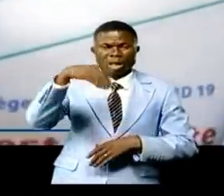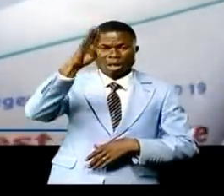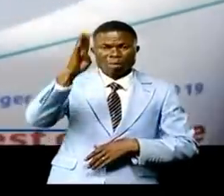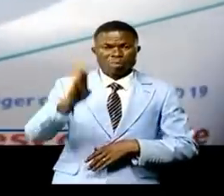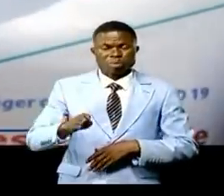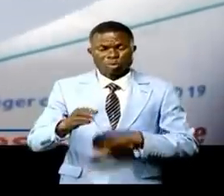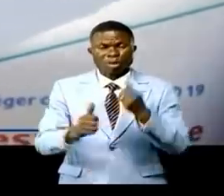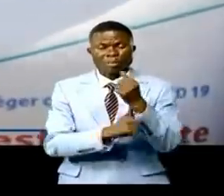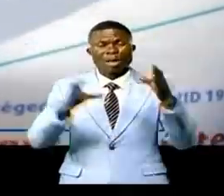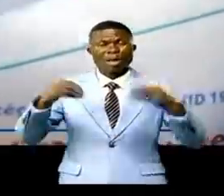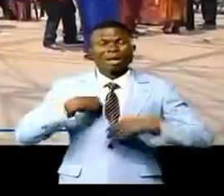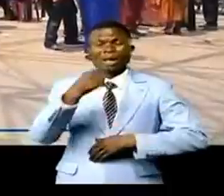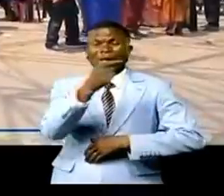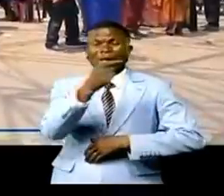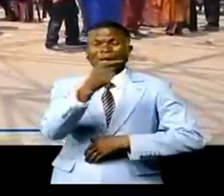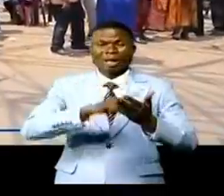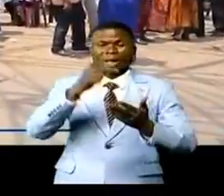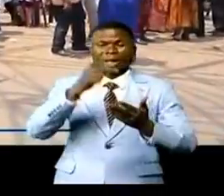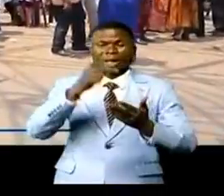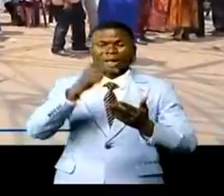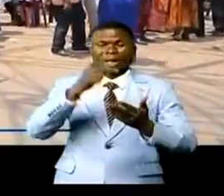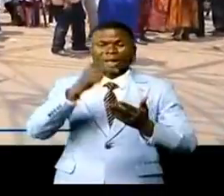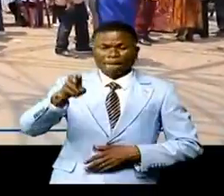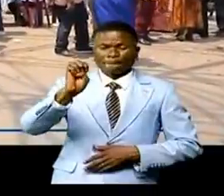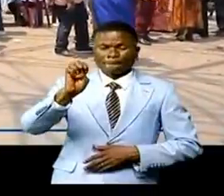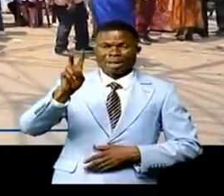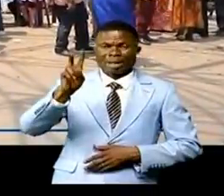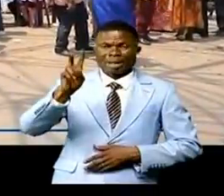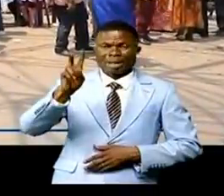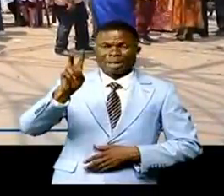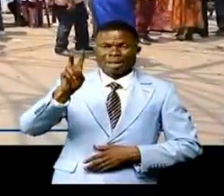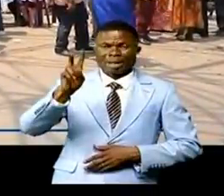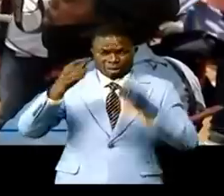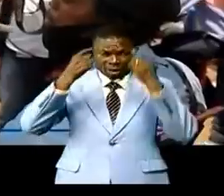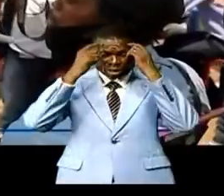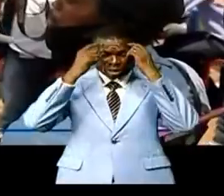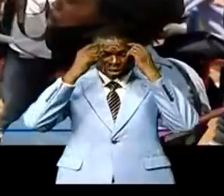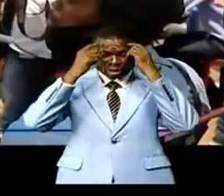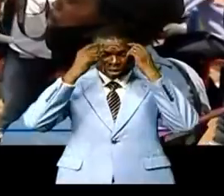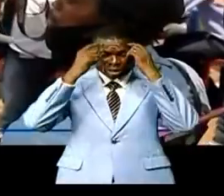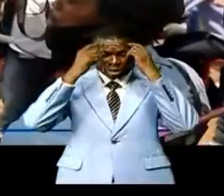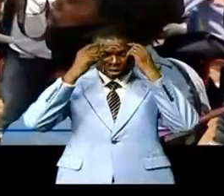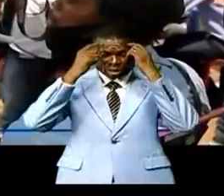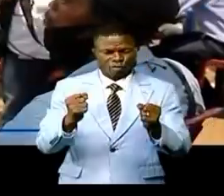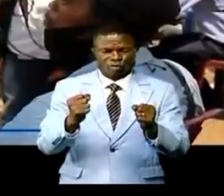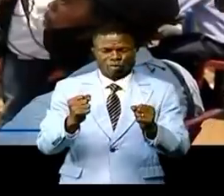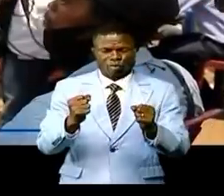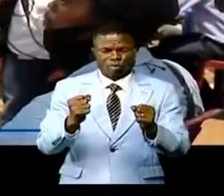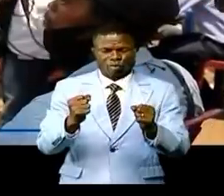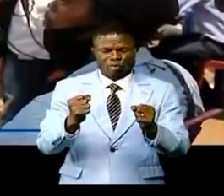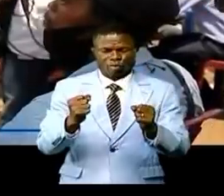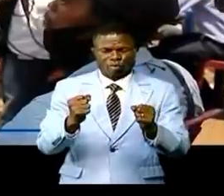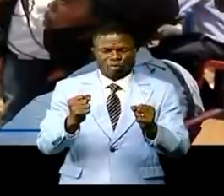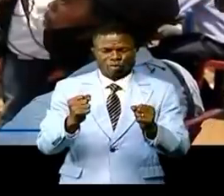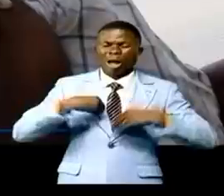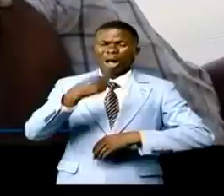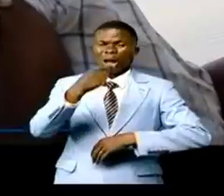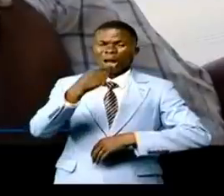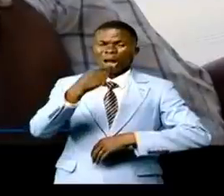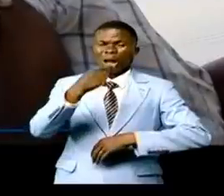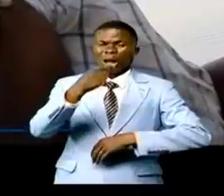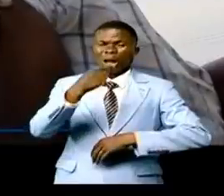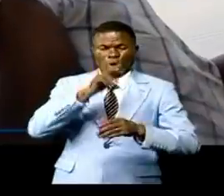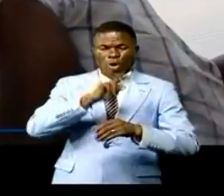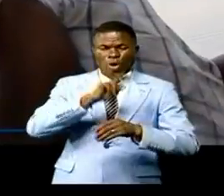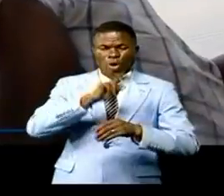population, les programmes élargis des vaccinations peuvent à décider de renforcer la vaccination contre la Covid-19 par la